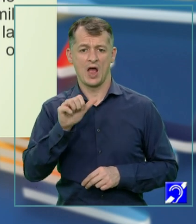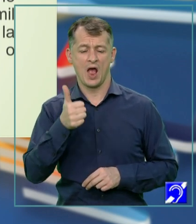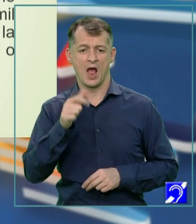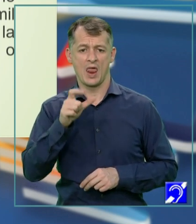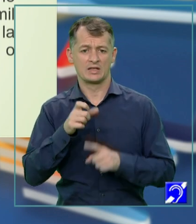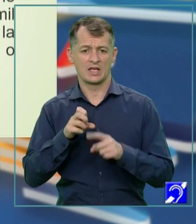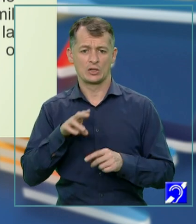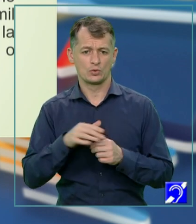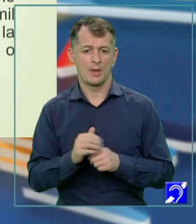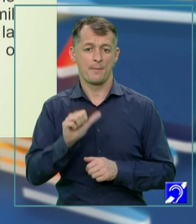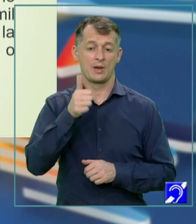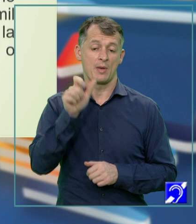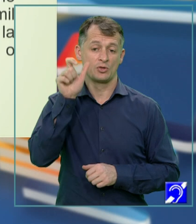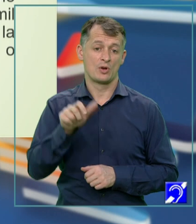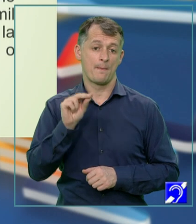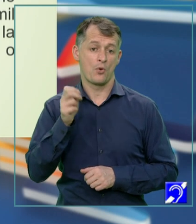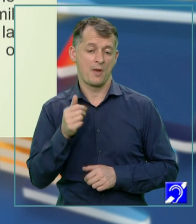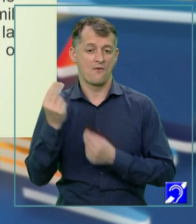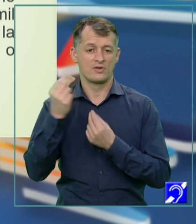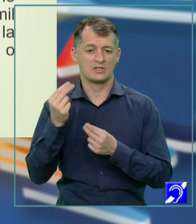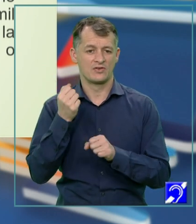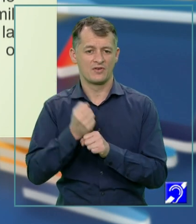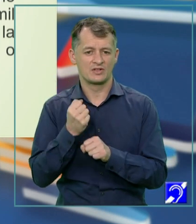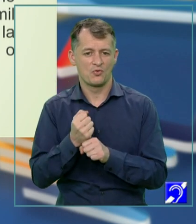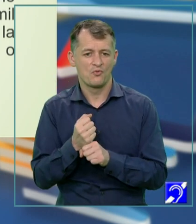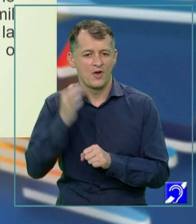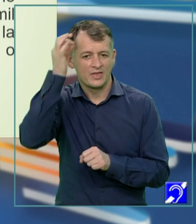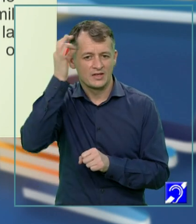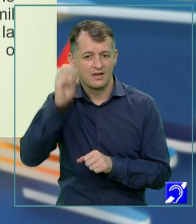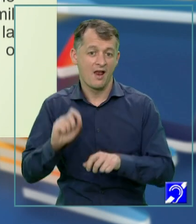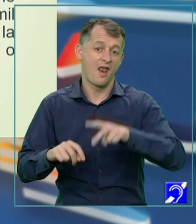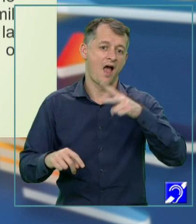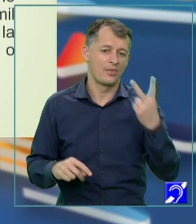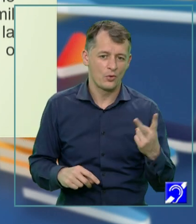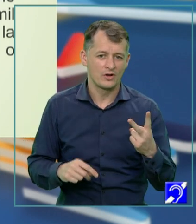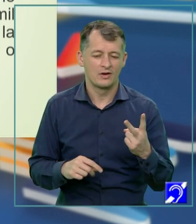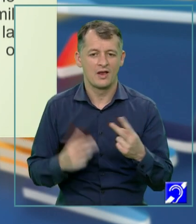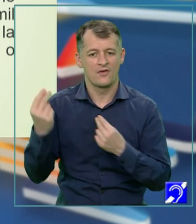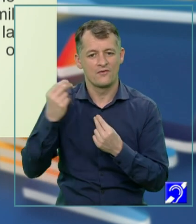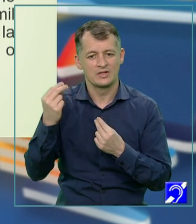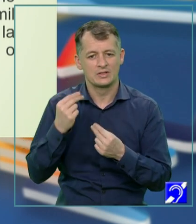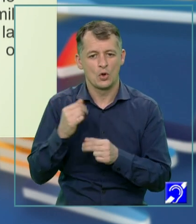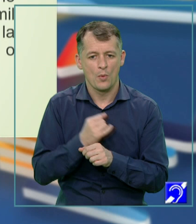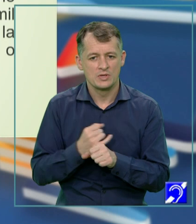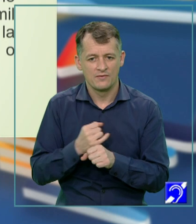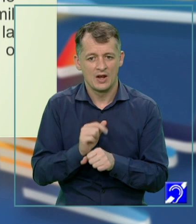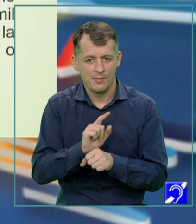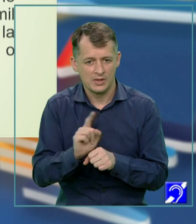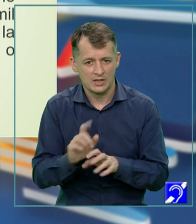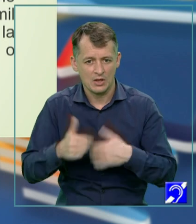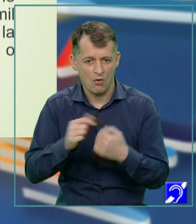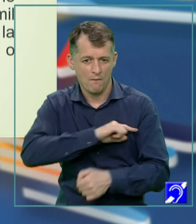învățat că rolul se interpretează cu fantezie, iar de la al doilea a învățat să observe elementele care dau forță